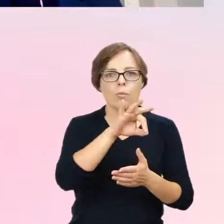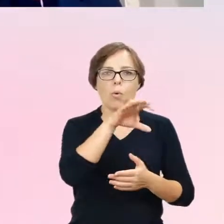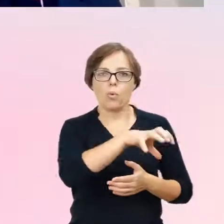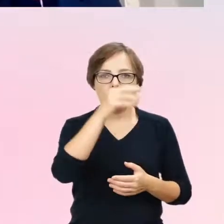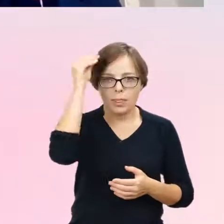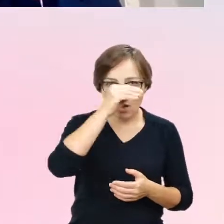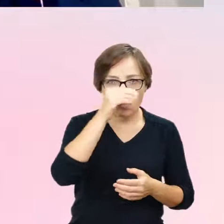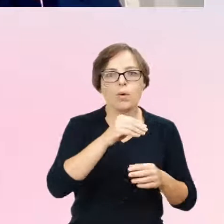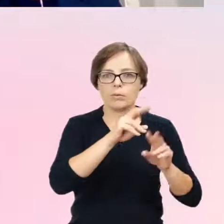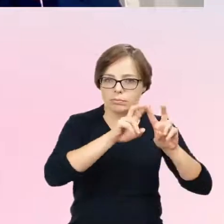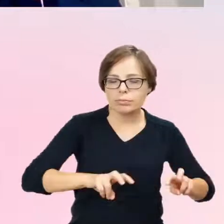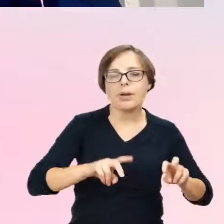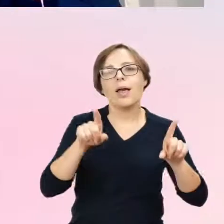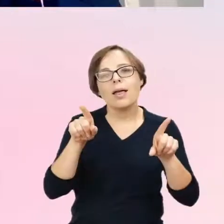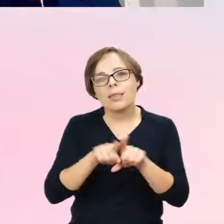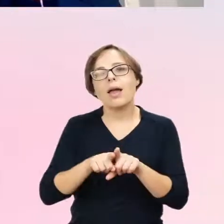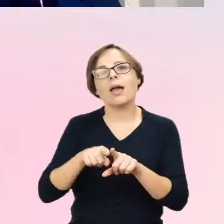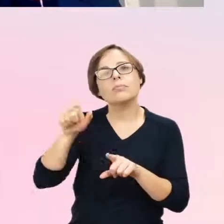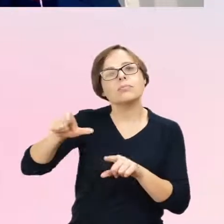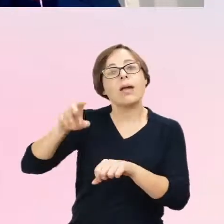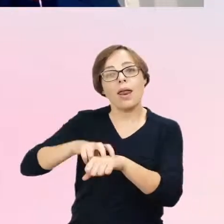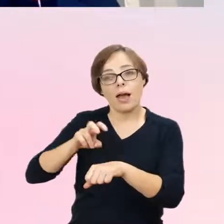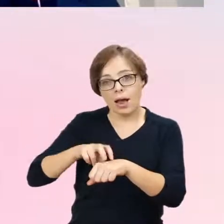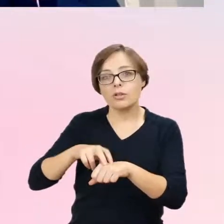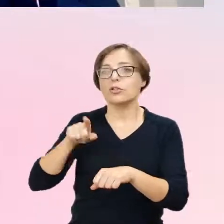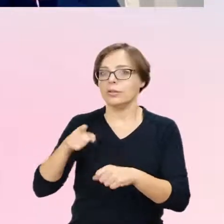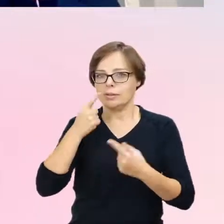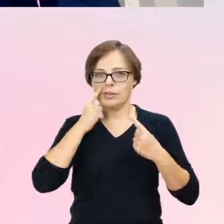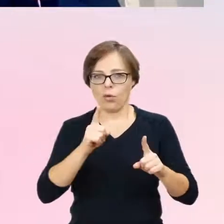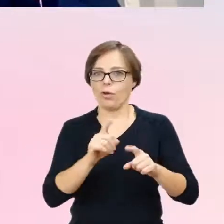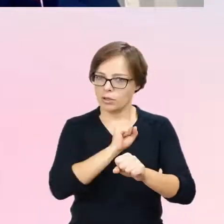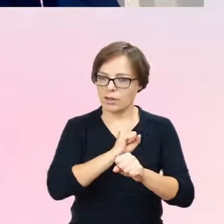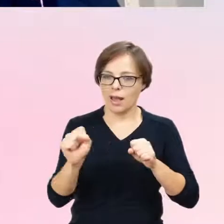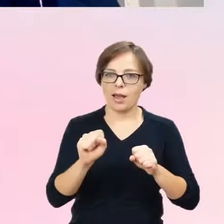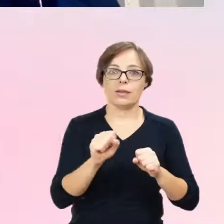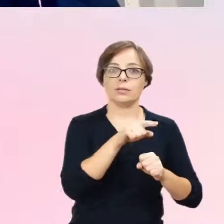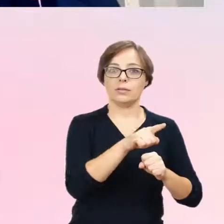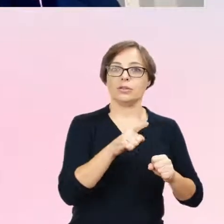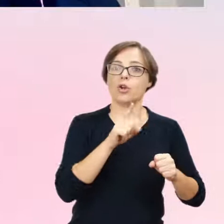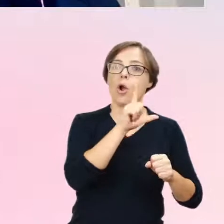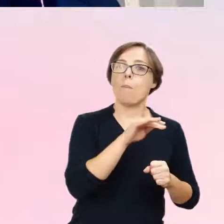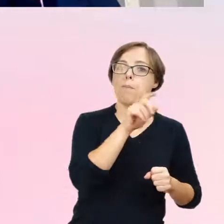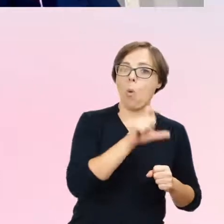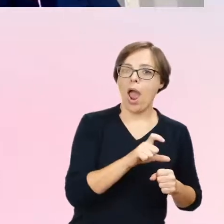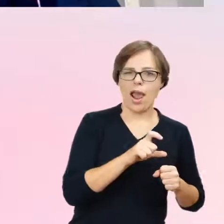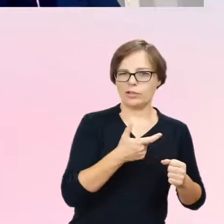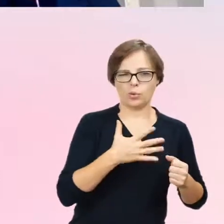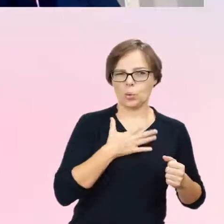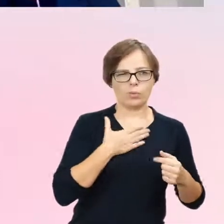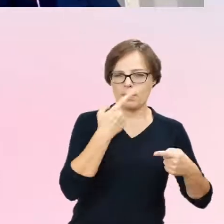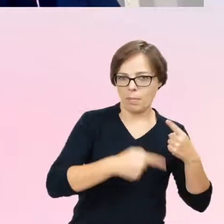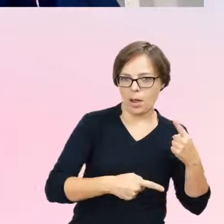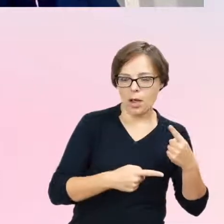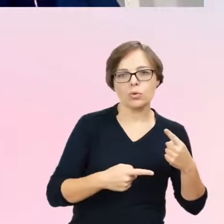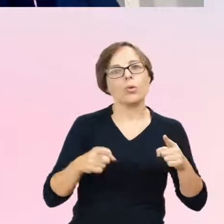zaczęli w ogóle zauważać tę korelację, tak, czyli współwystępowania dysforii płci i autyzmu. Zobaczmy.